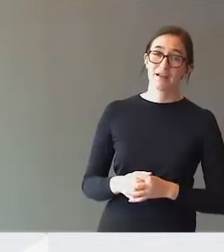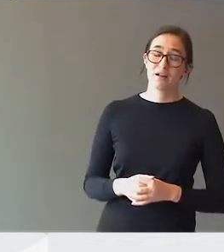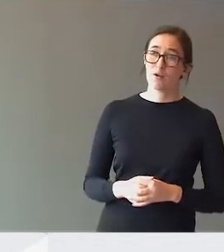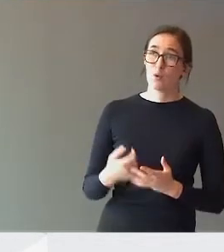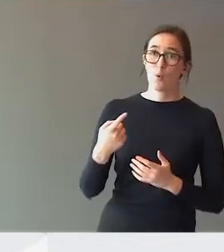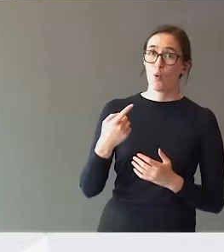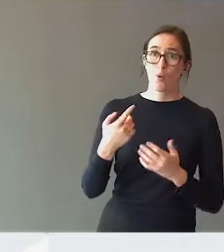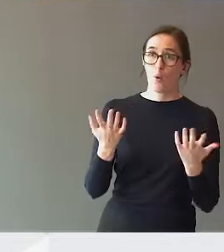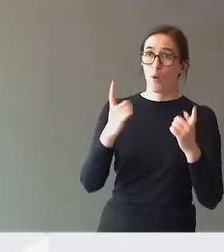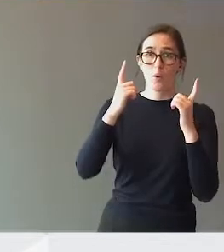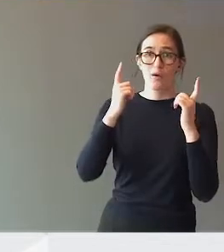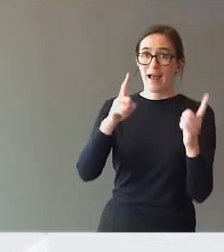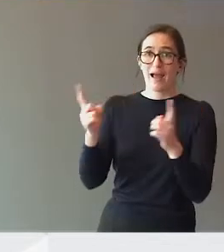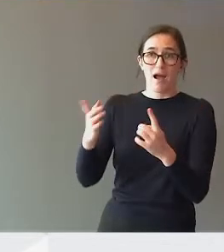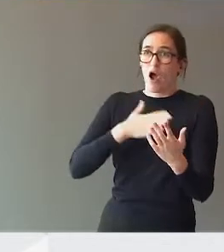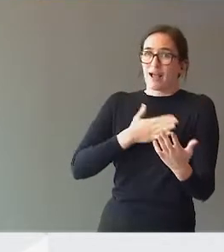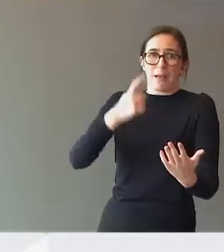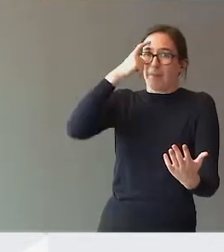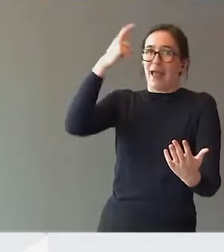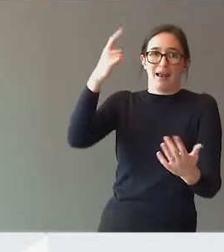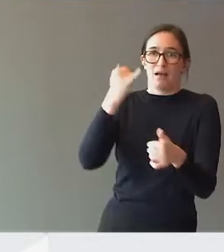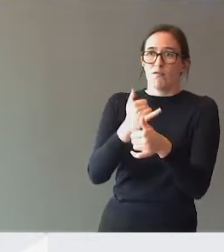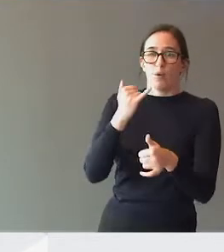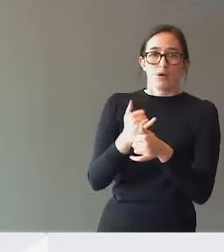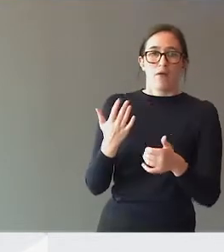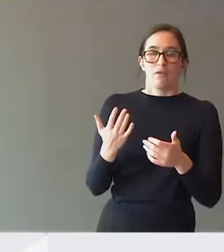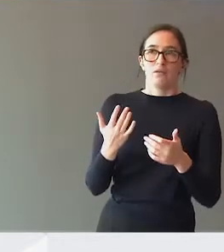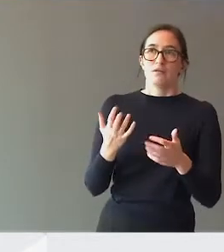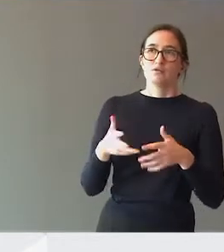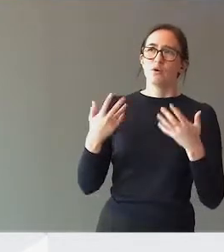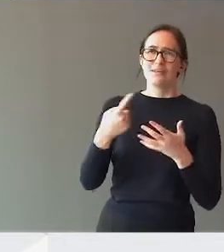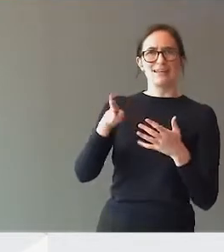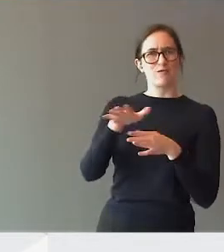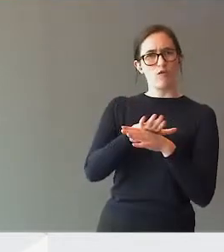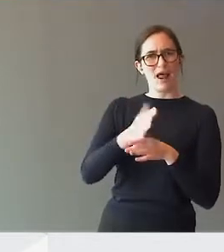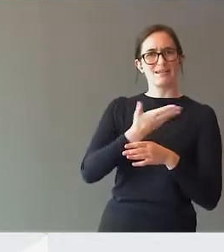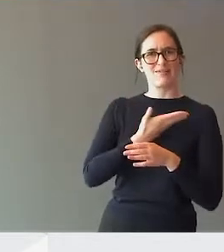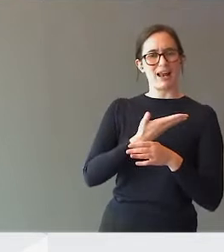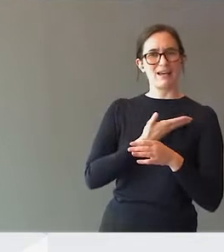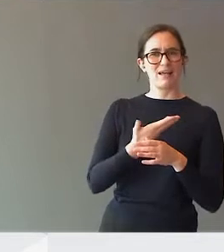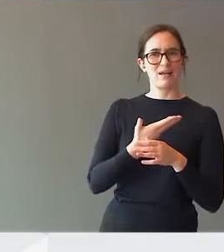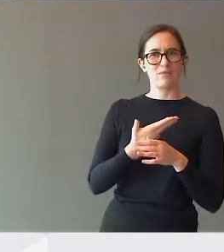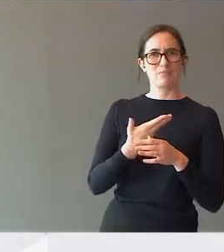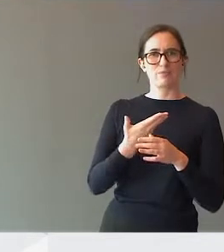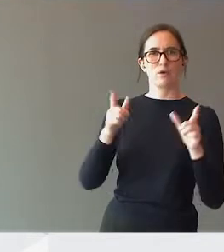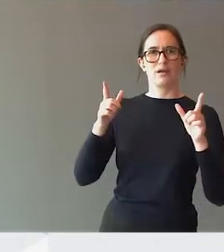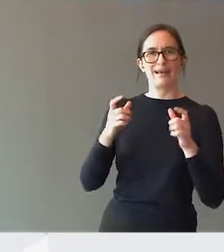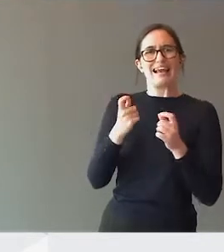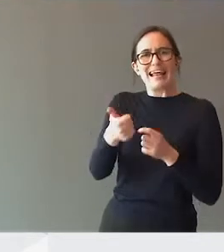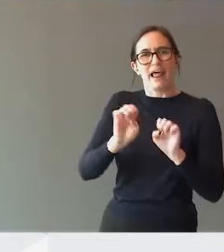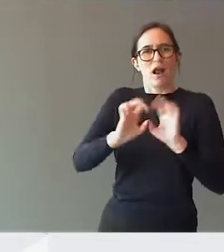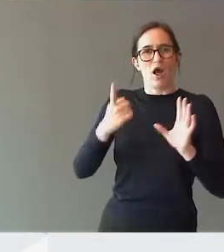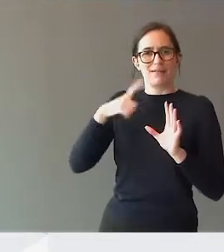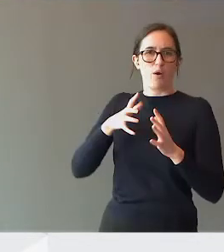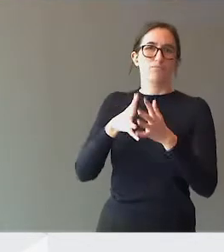peiling på hvordan de skal... De føler seg veldig uklare til å gjennomføre den lærergjerningen.